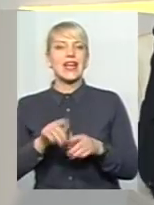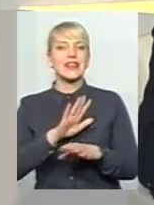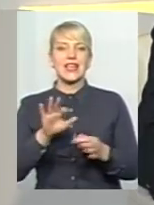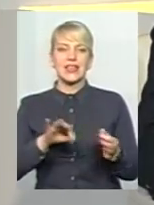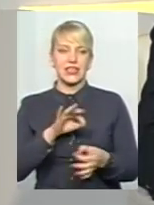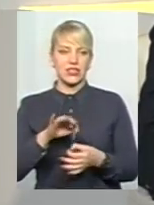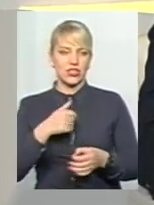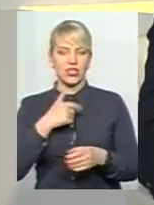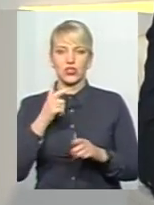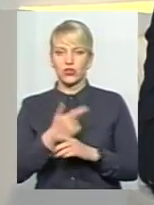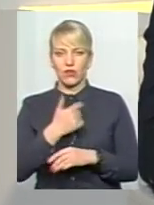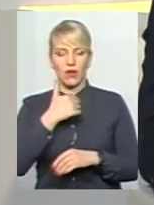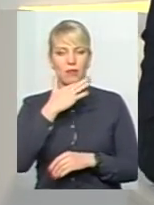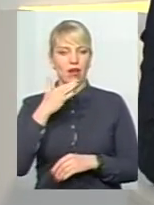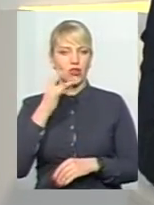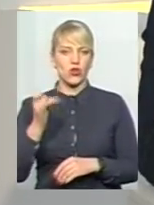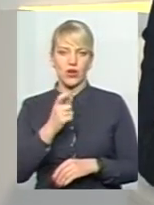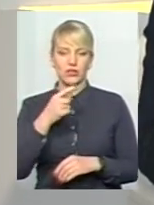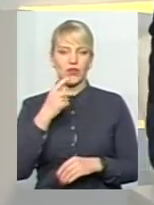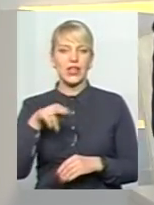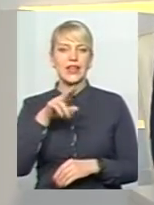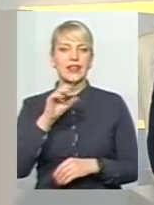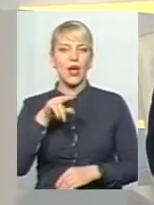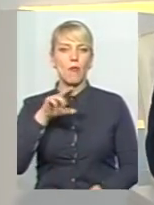таки, дуже багато разів розповідав про депозит.